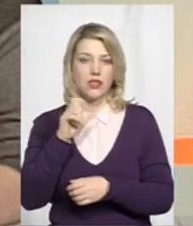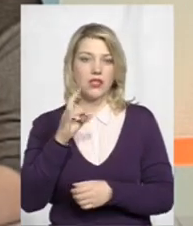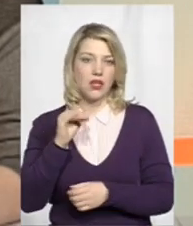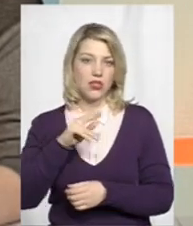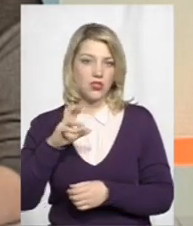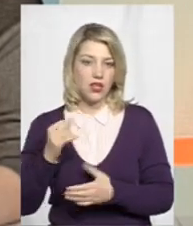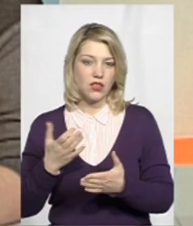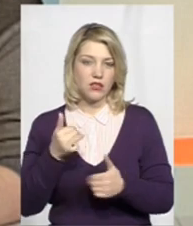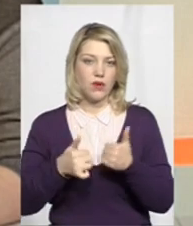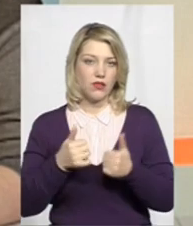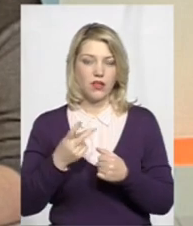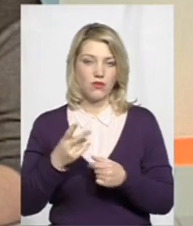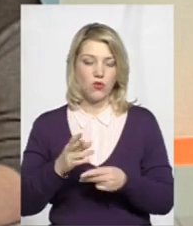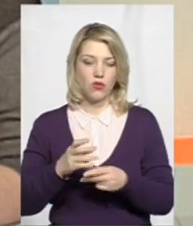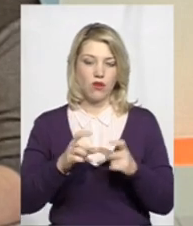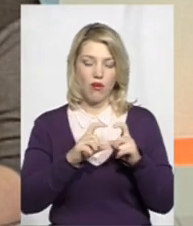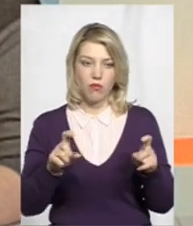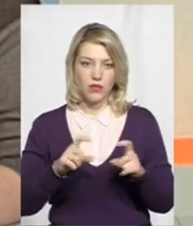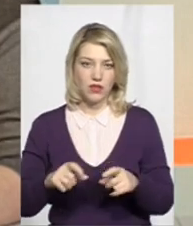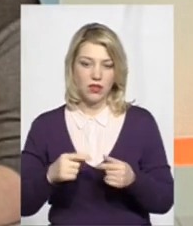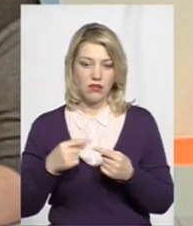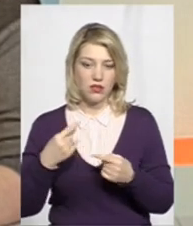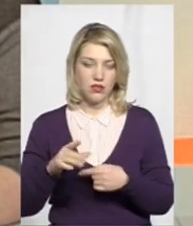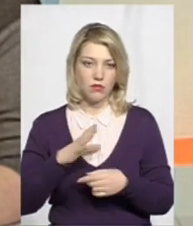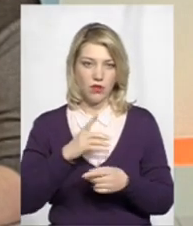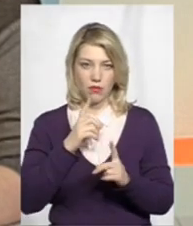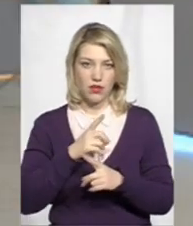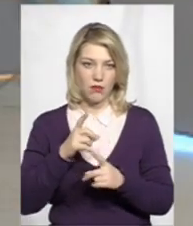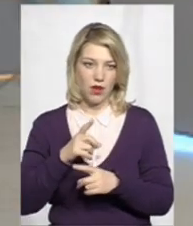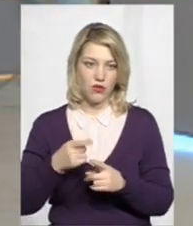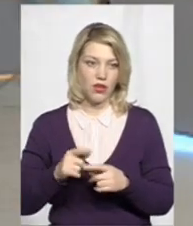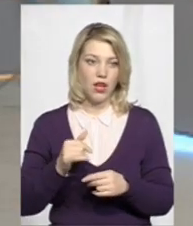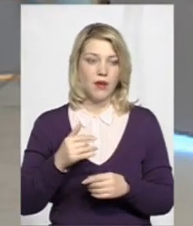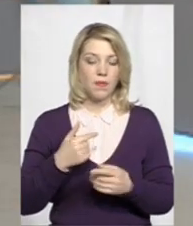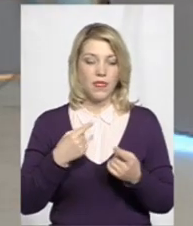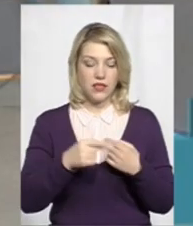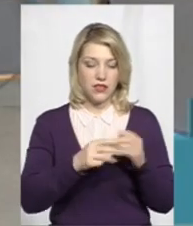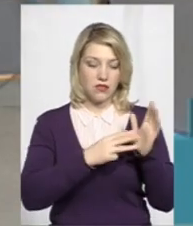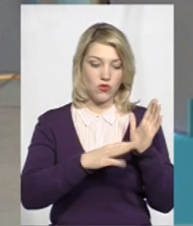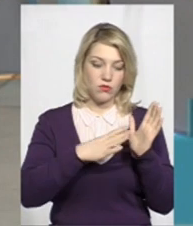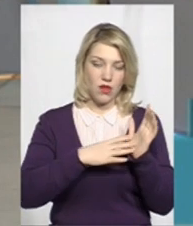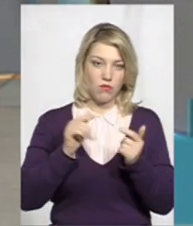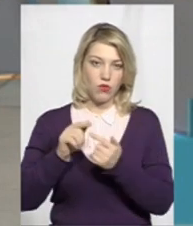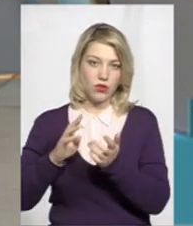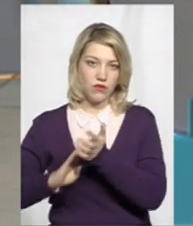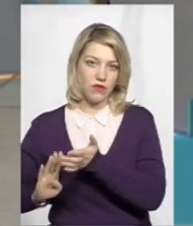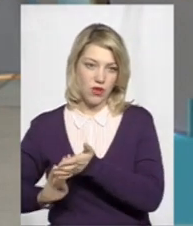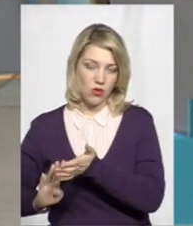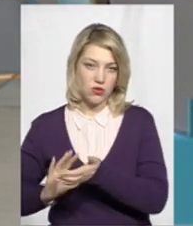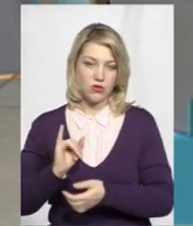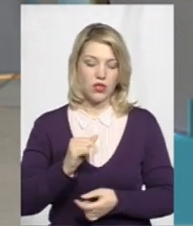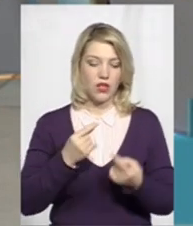змагалося на двох об'єктах, різниця була мінімальною. 89,9 проти 90. Так, і в іншому